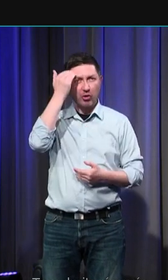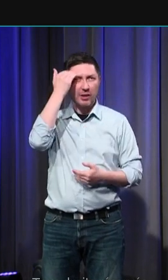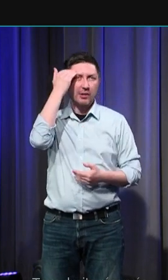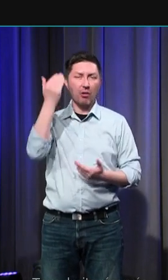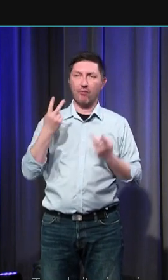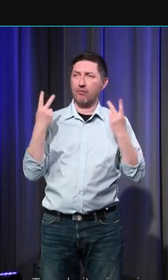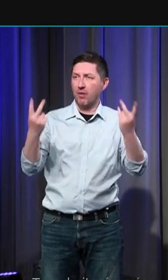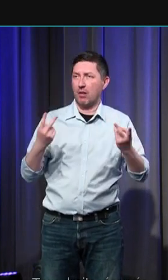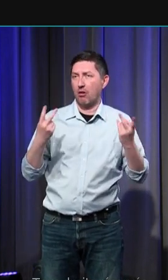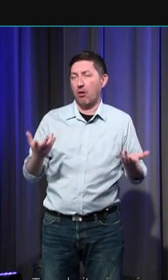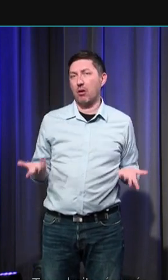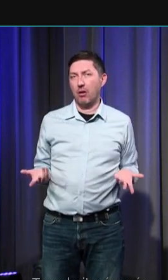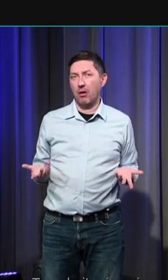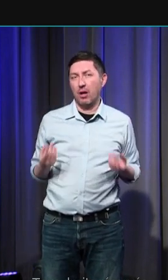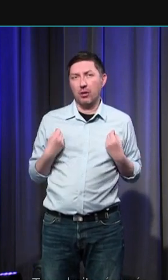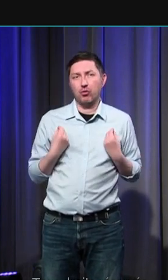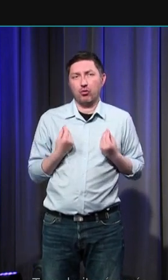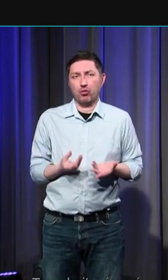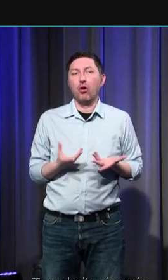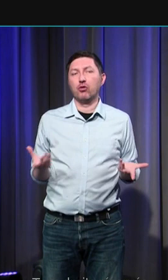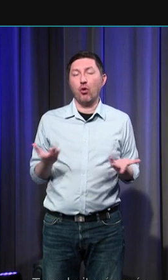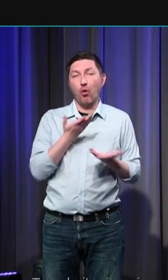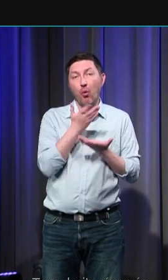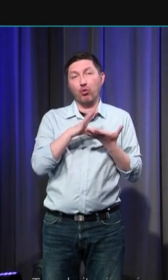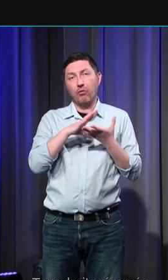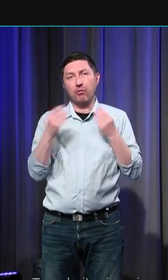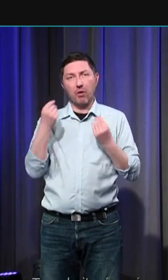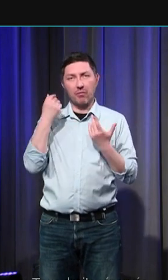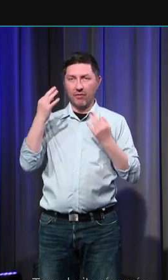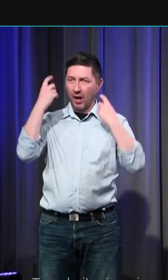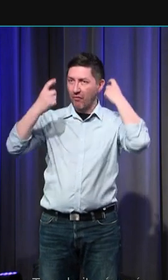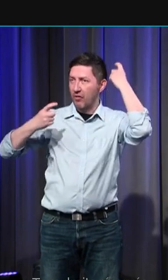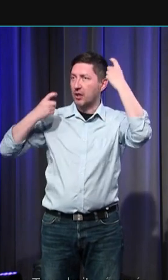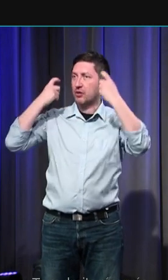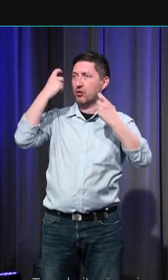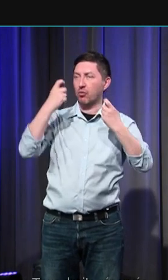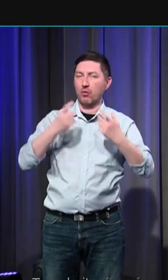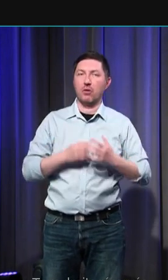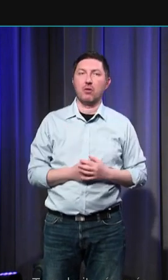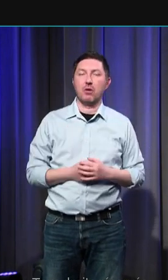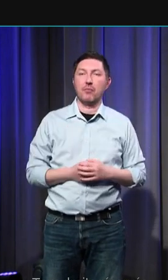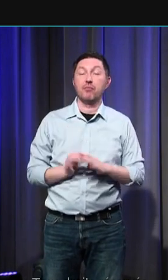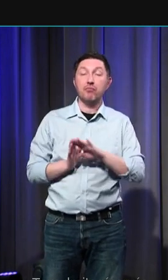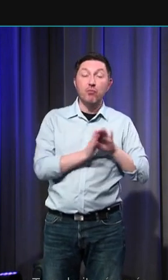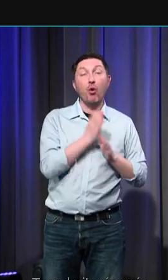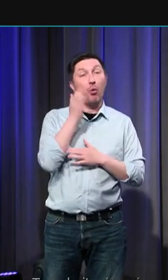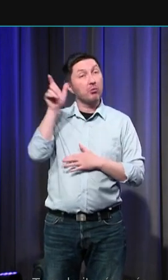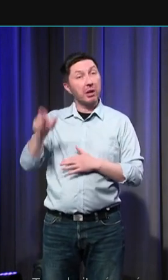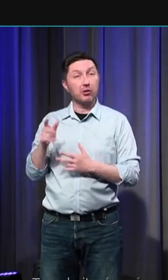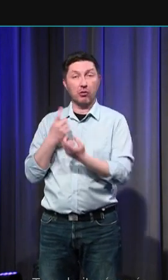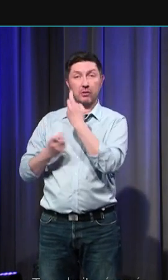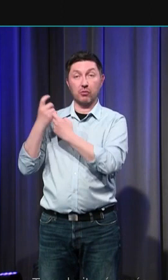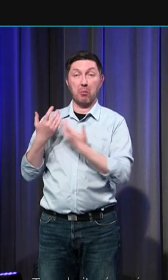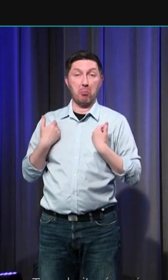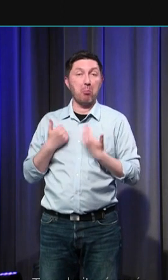constituent finalement une autre forme de la rationalité. Et puis d'autres historiens, parmi lesquels je me compte,